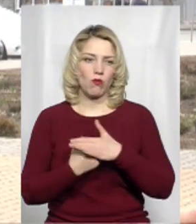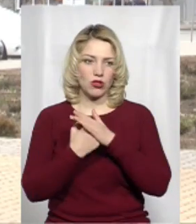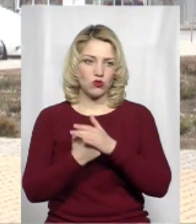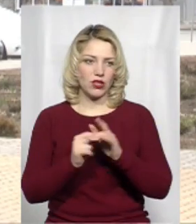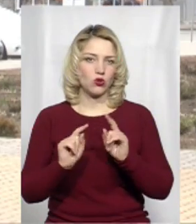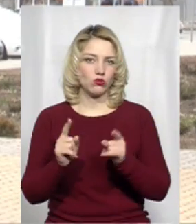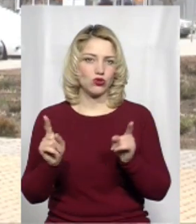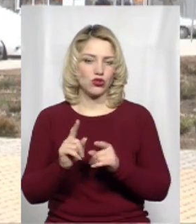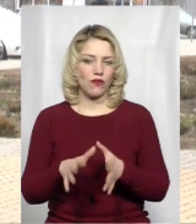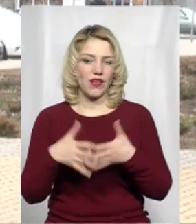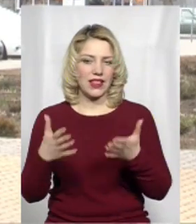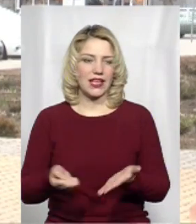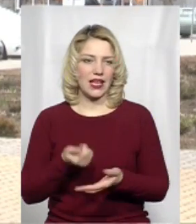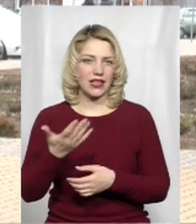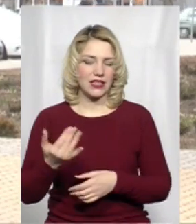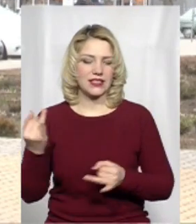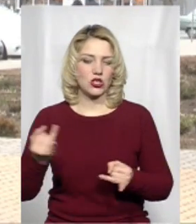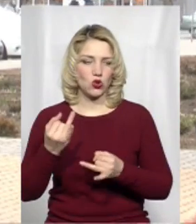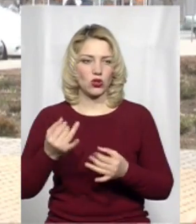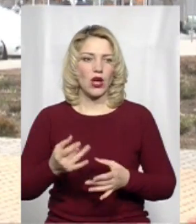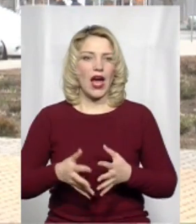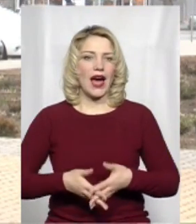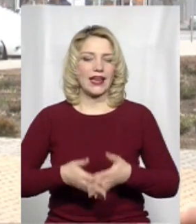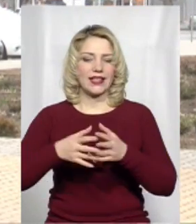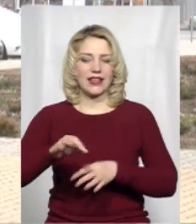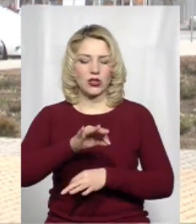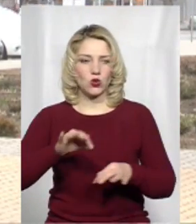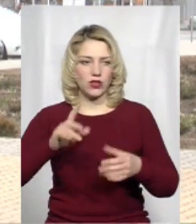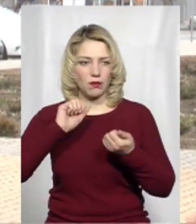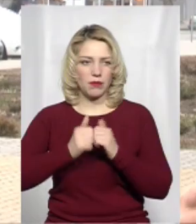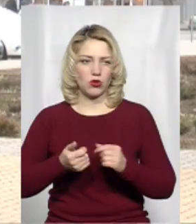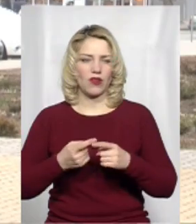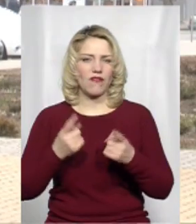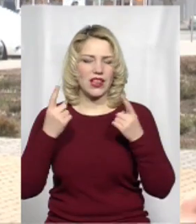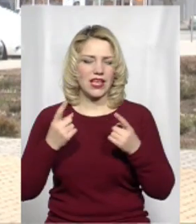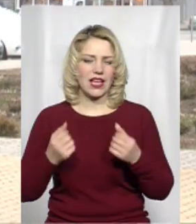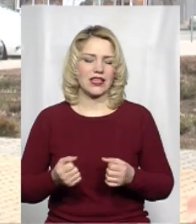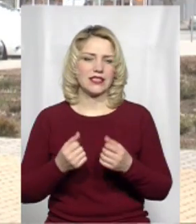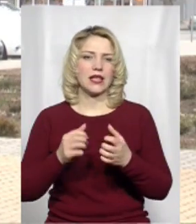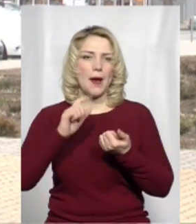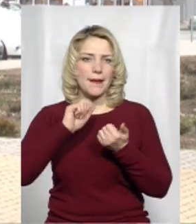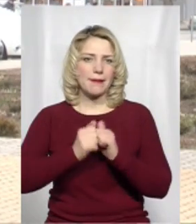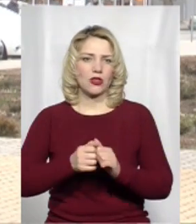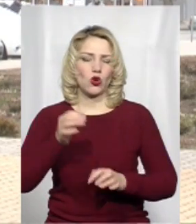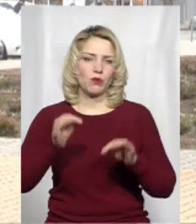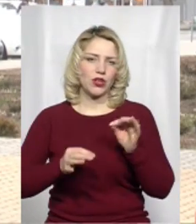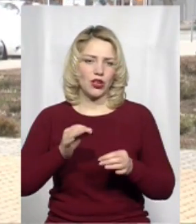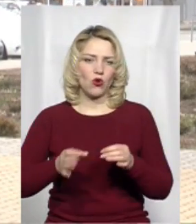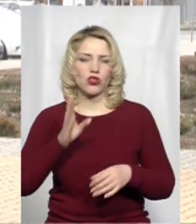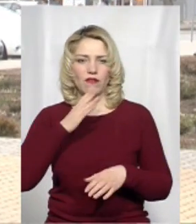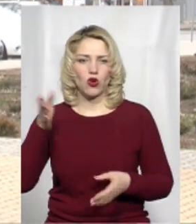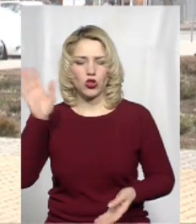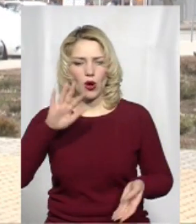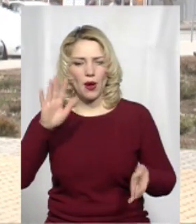велика кількість історико-архітектурних пам'яток, велика кількість сакральних пам'яток, пам'яток природи. Печери, водопади, озера,